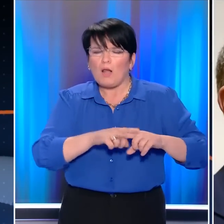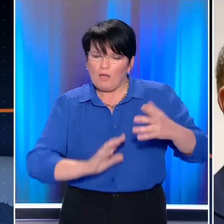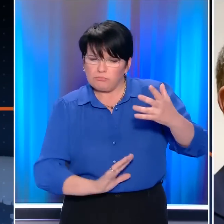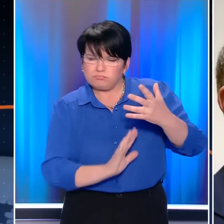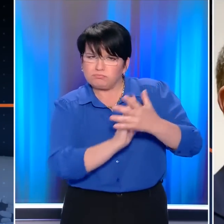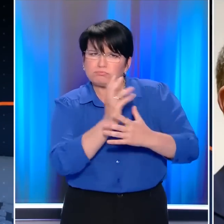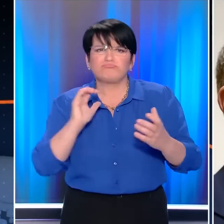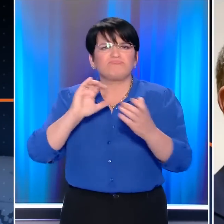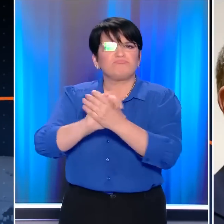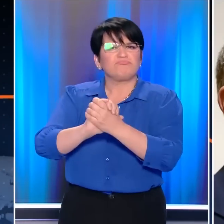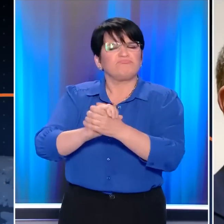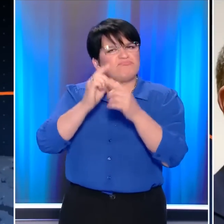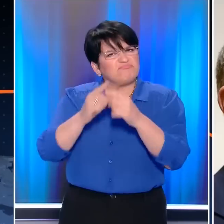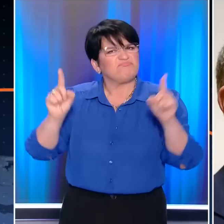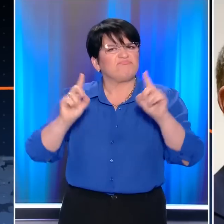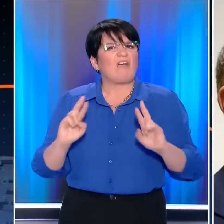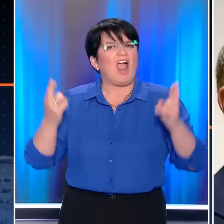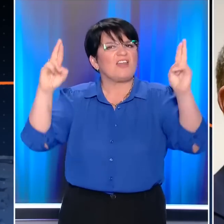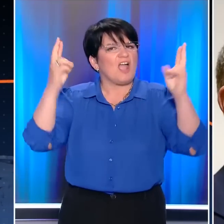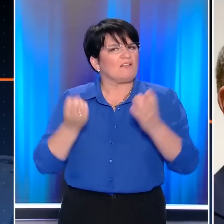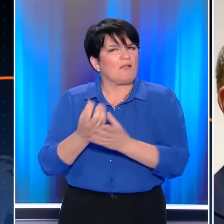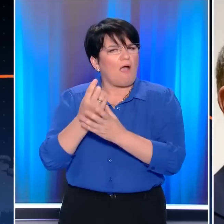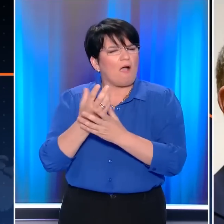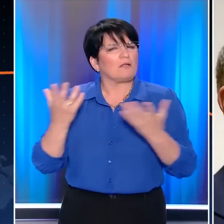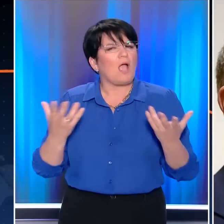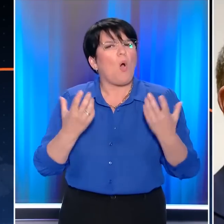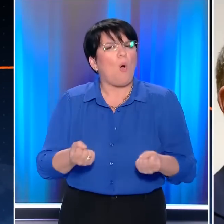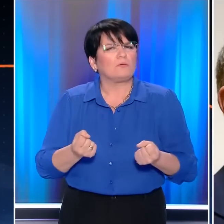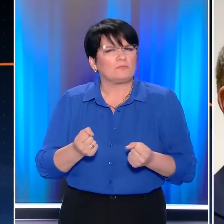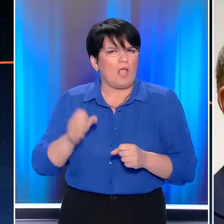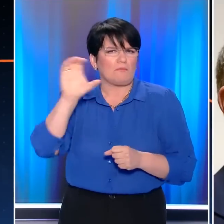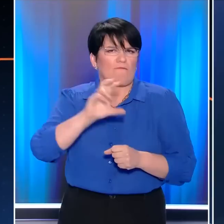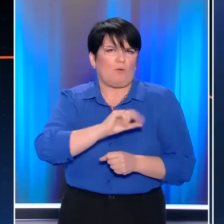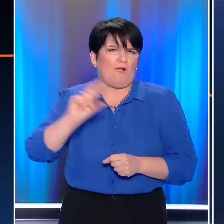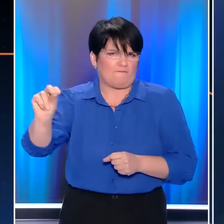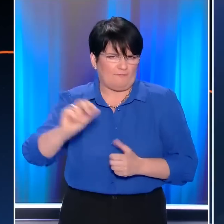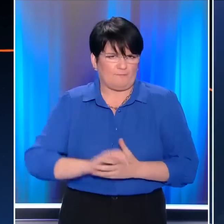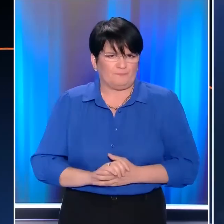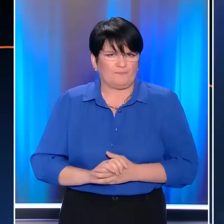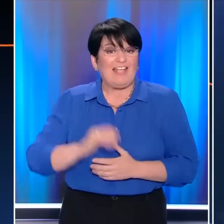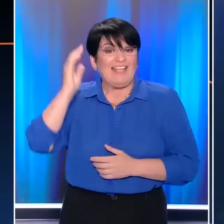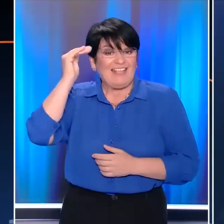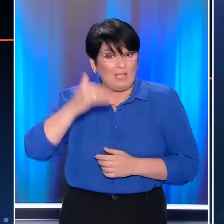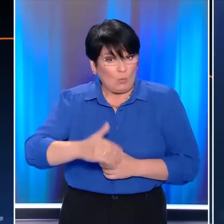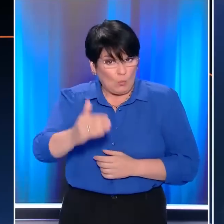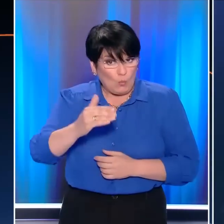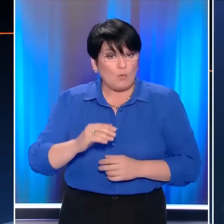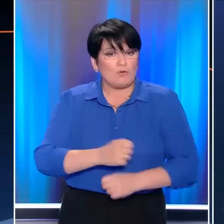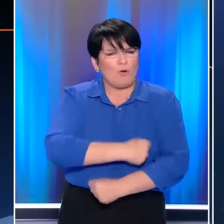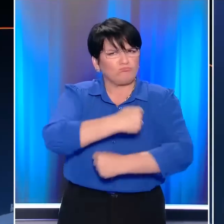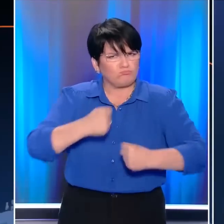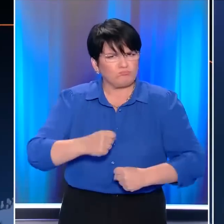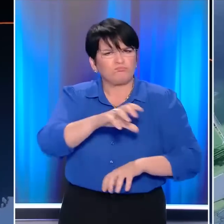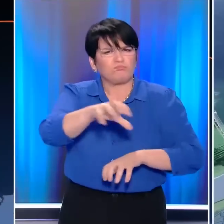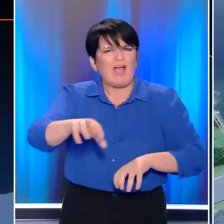κορυφαίος σύμμαχος στη διαφοροποίηση των πηγών ενέργειας και των ενεργειακών οδών στην Ευρώπη. Μέσα στον Ιούλε αναμένται να αυξηθεί η δυναμικότητα των